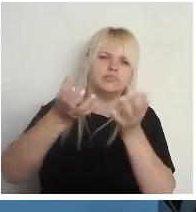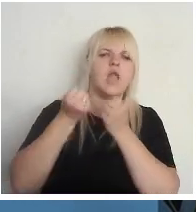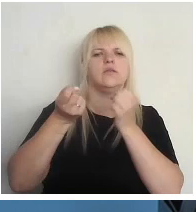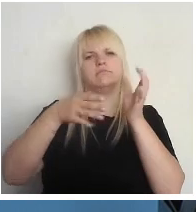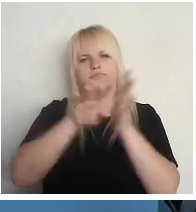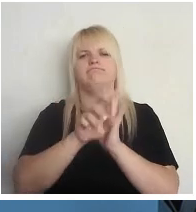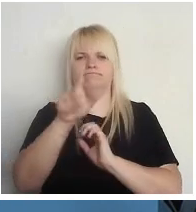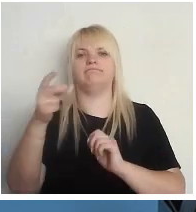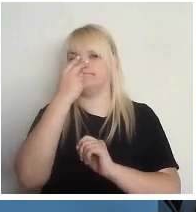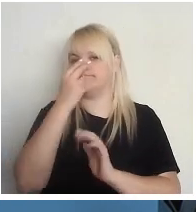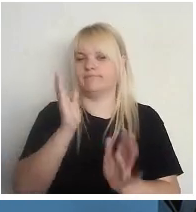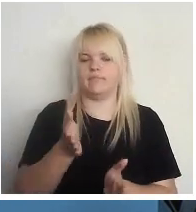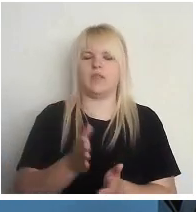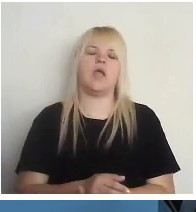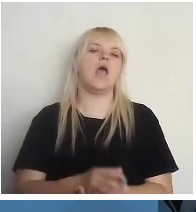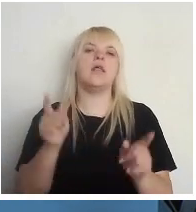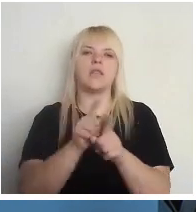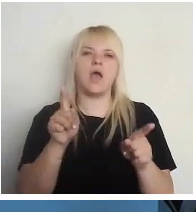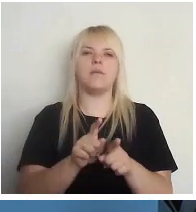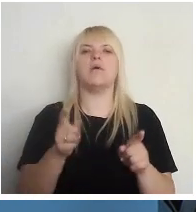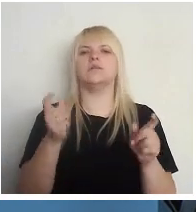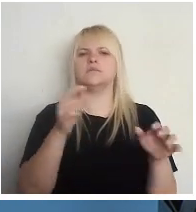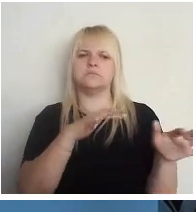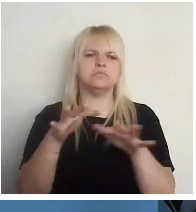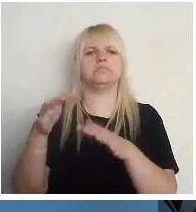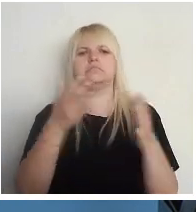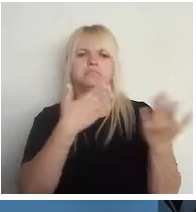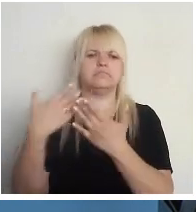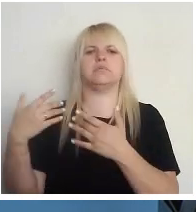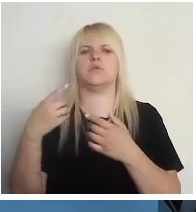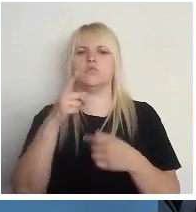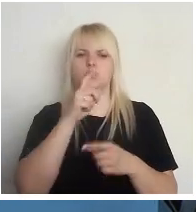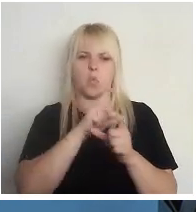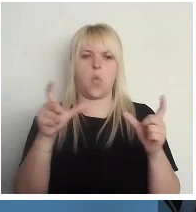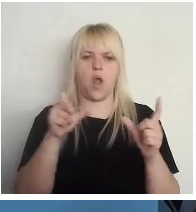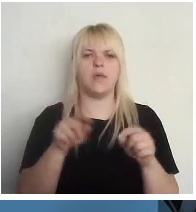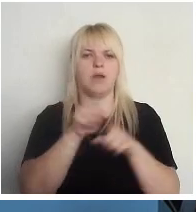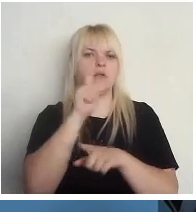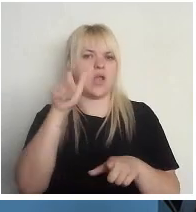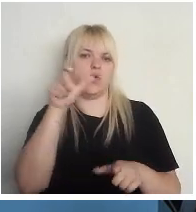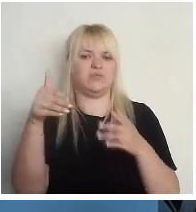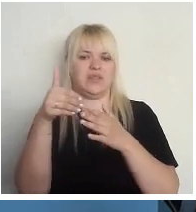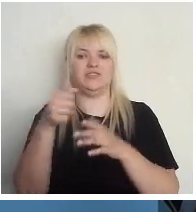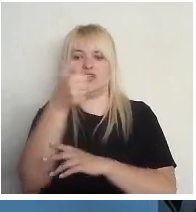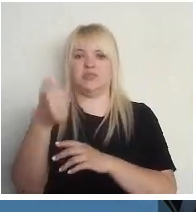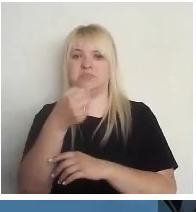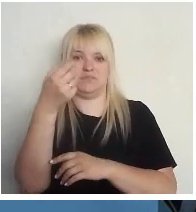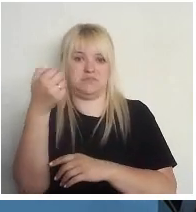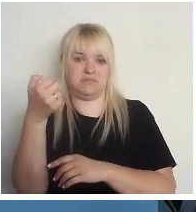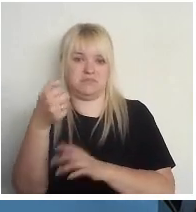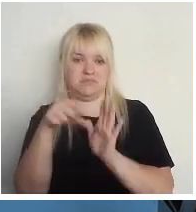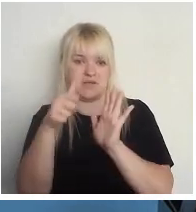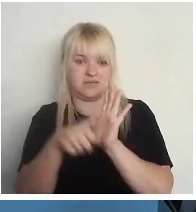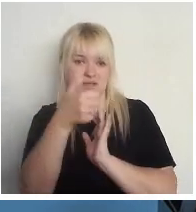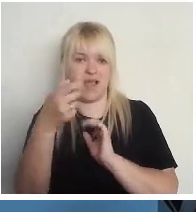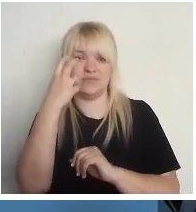arī dēlni strādājot ar skolām un pati daudz jaunākiem jauniešiem par 16, mēs redzam, ka tad, kad viņiem uzliek šo atbildību,